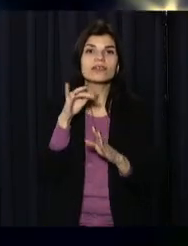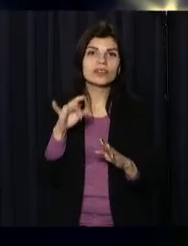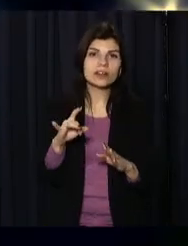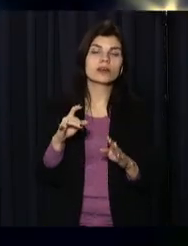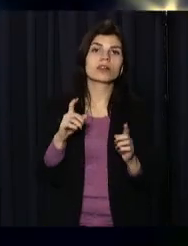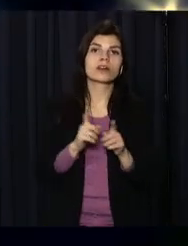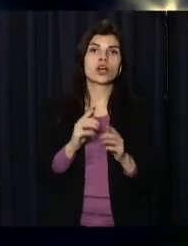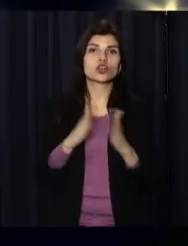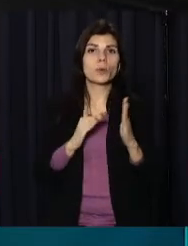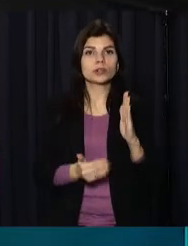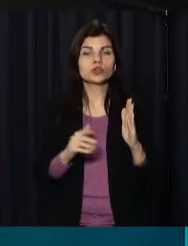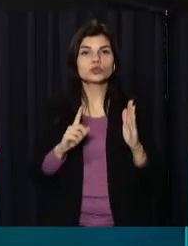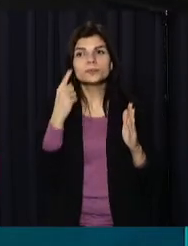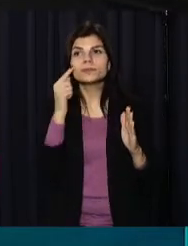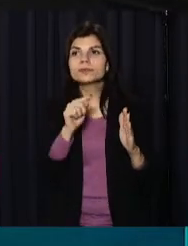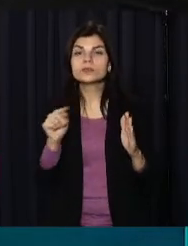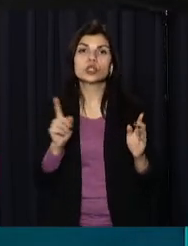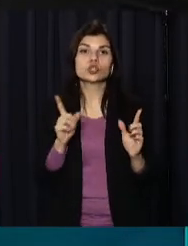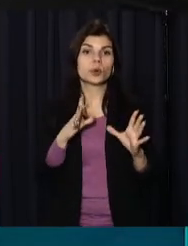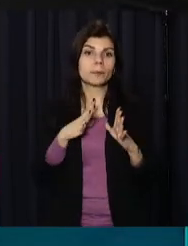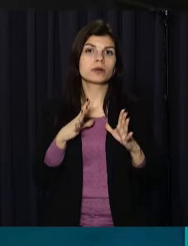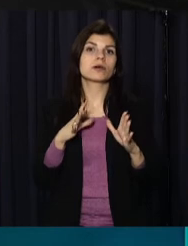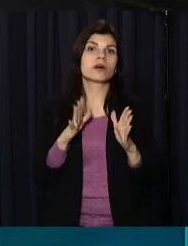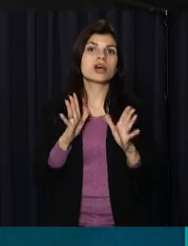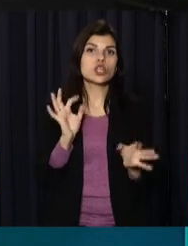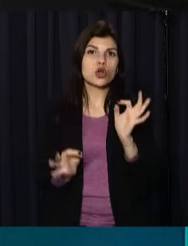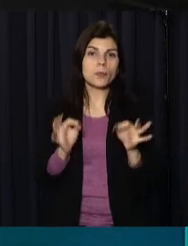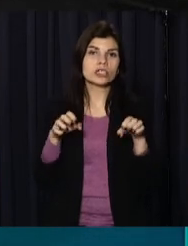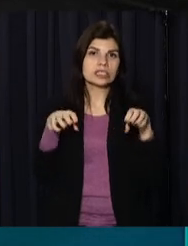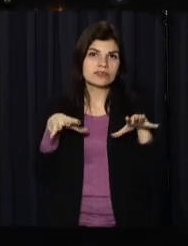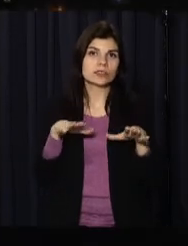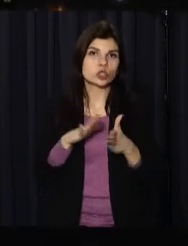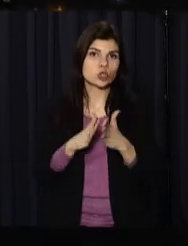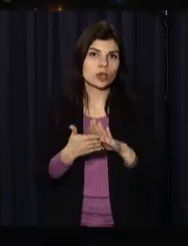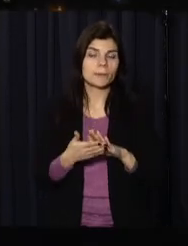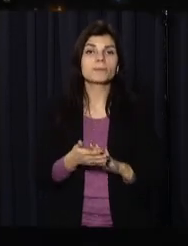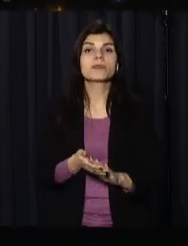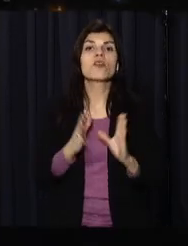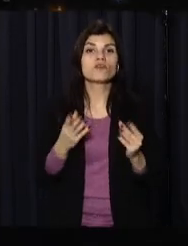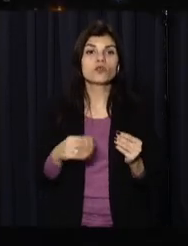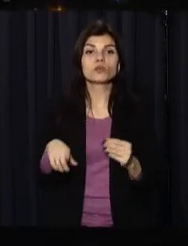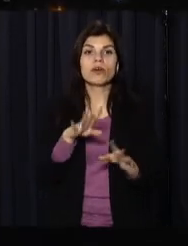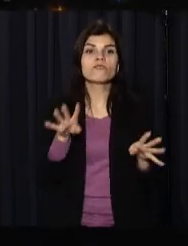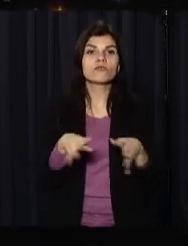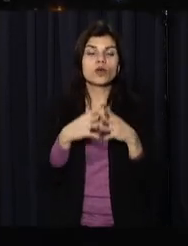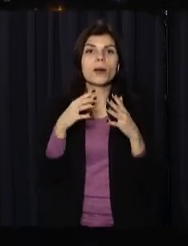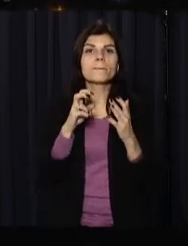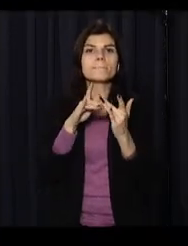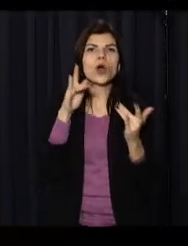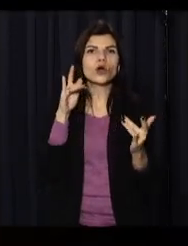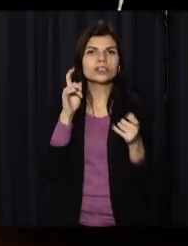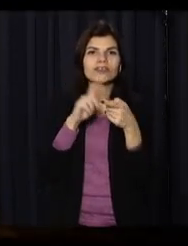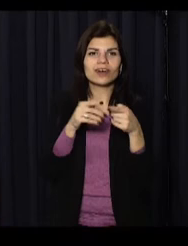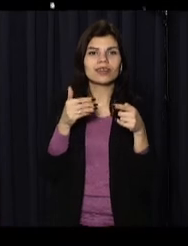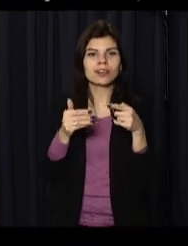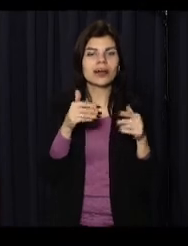вулиці приватного сектора, щоб вони знаходились в нормальному освітленому стані. Наразі освітлення відновили на мостових переходах